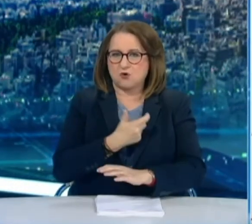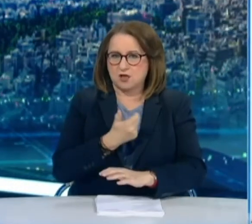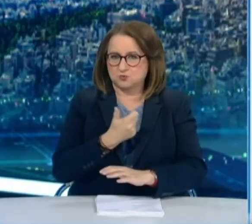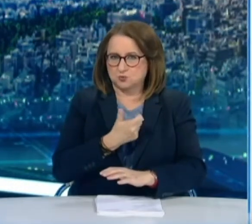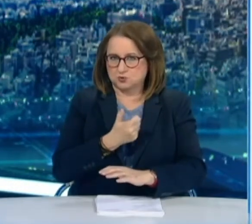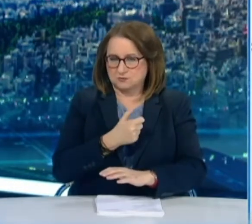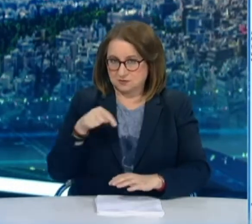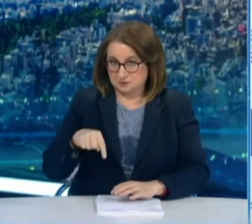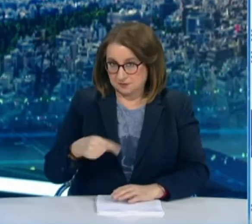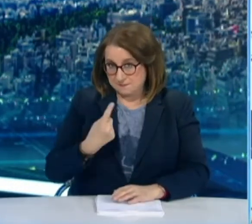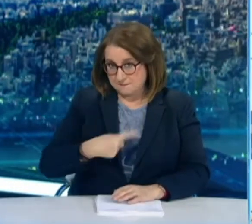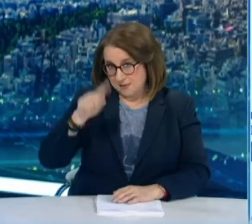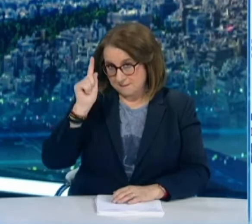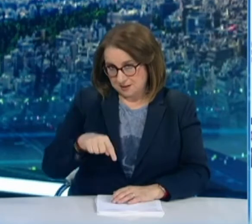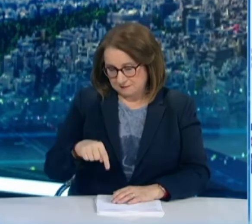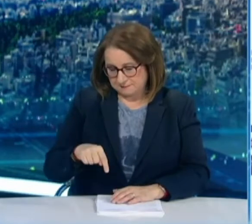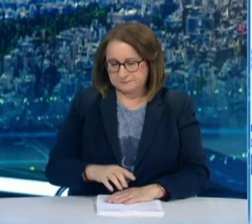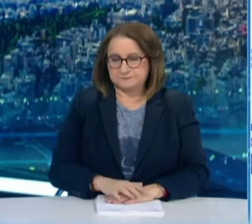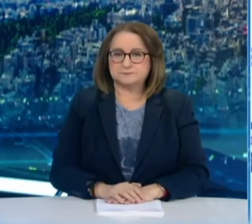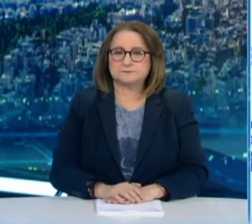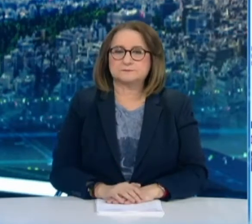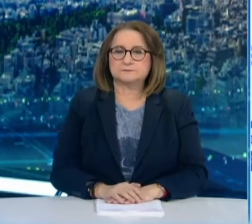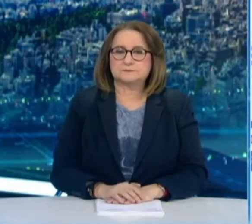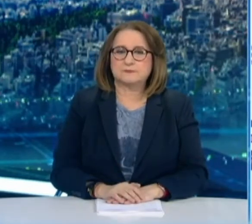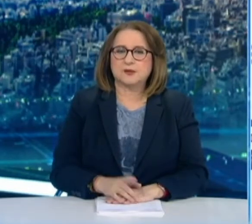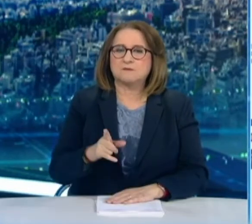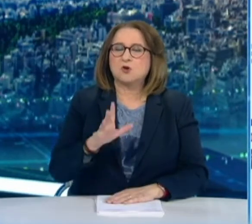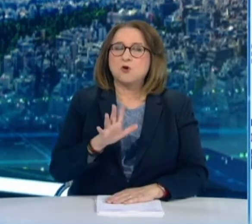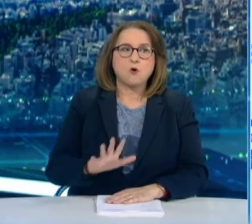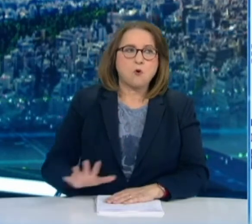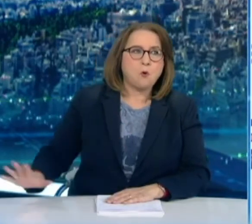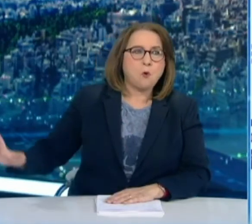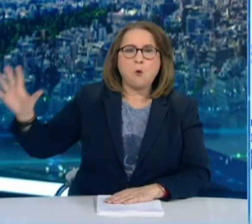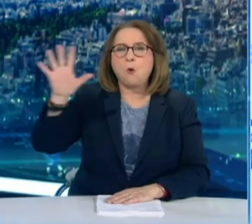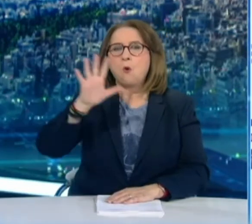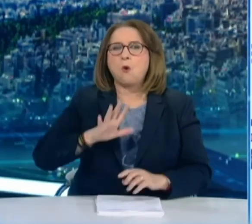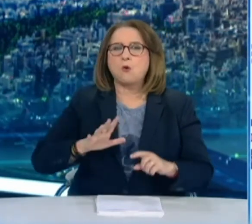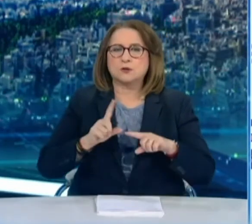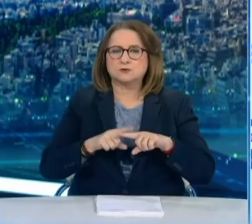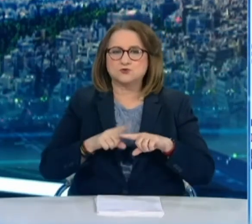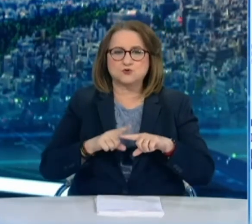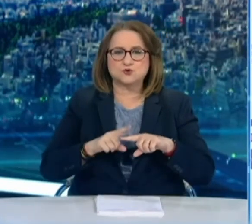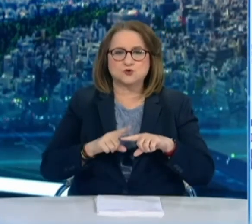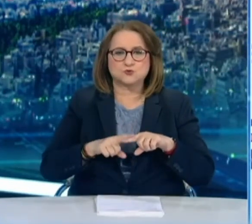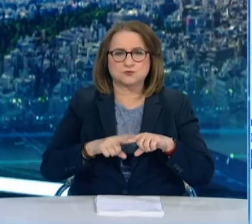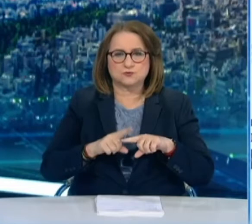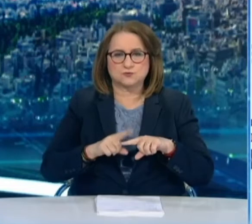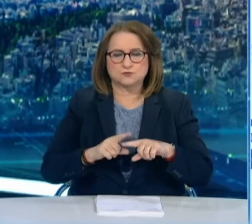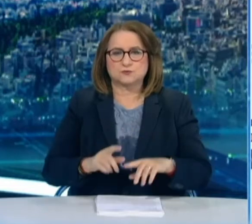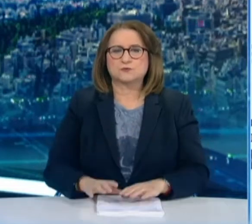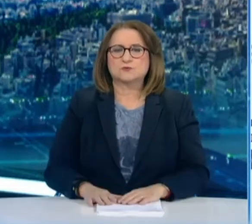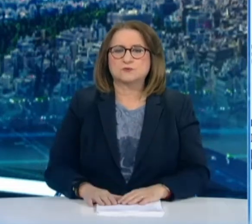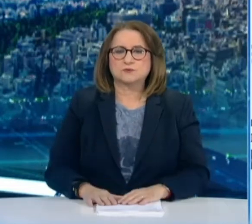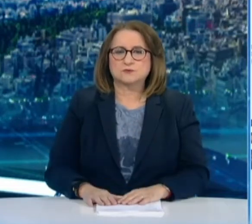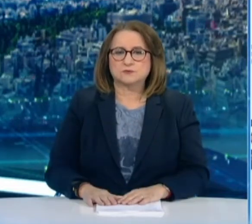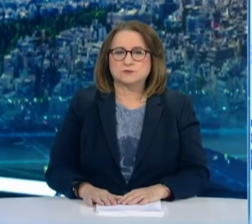του συνόλου του πληθυσμού, συμπολιτών, όσο που έχει εμβολιαστεί με μία ή με δύο δόσεις. Νομίζω ότι είναι